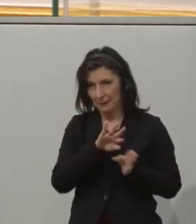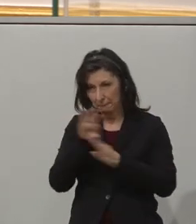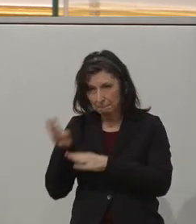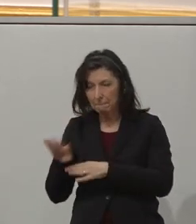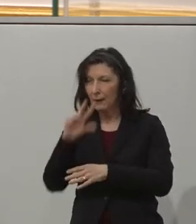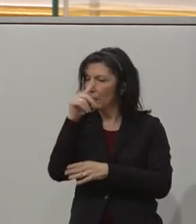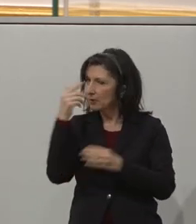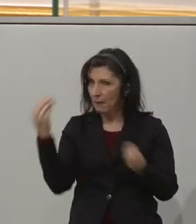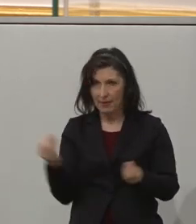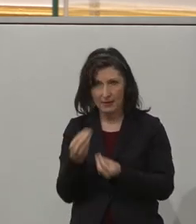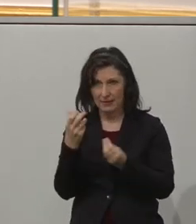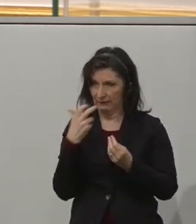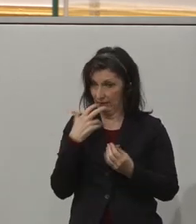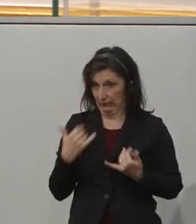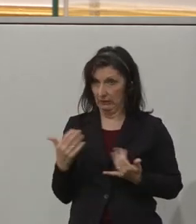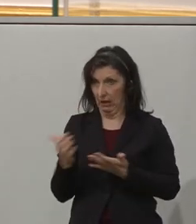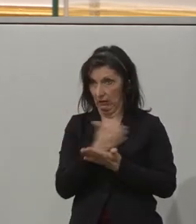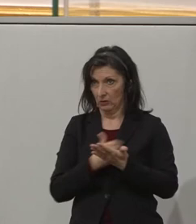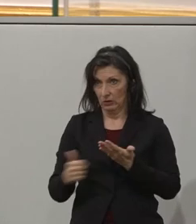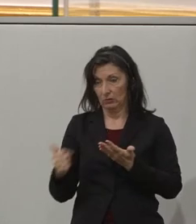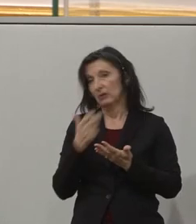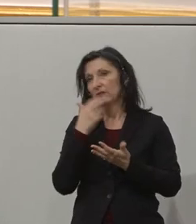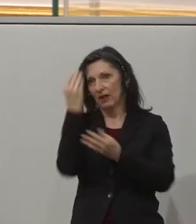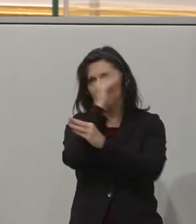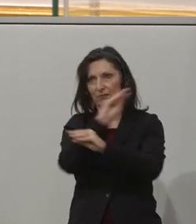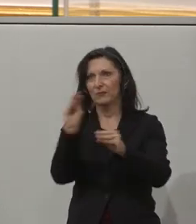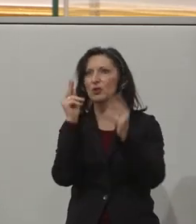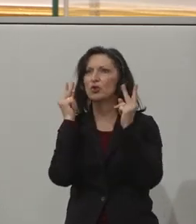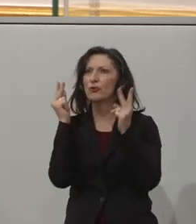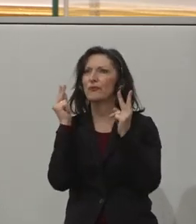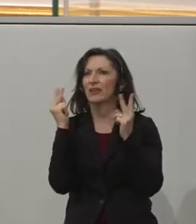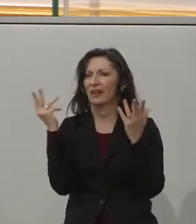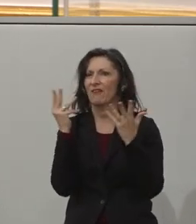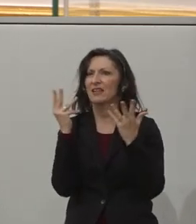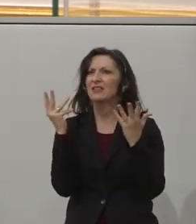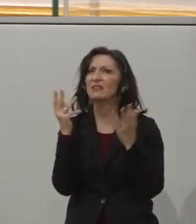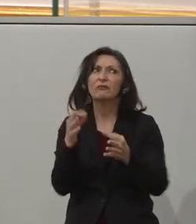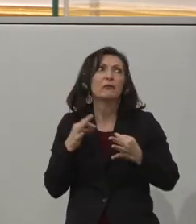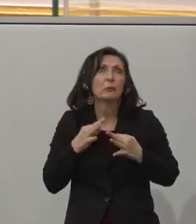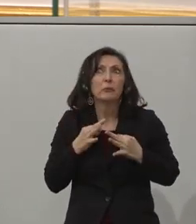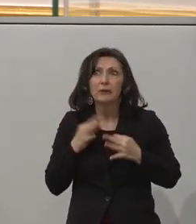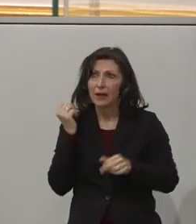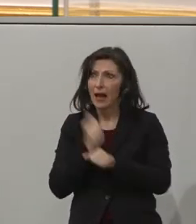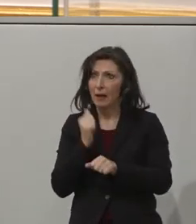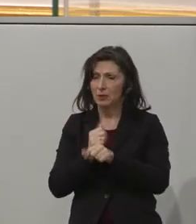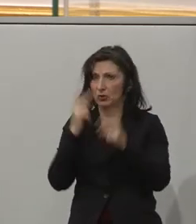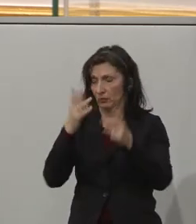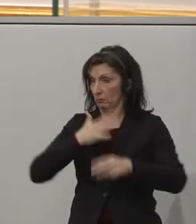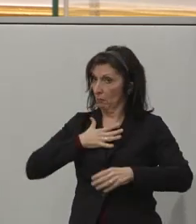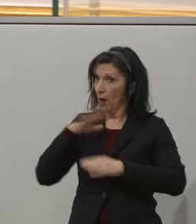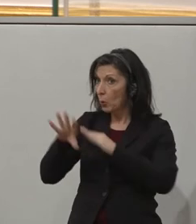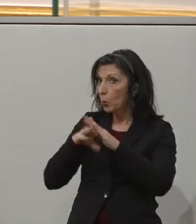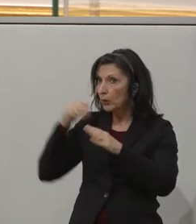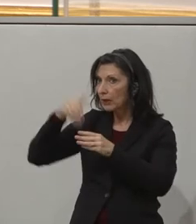ich eben auch hier nützen möchte, ist, dass ich darauf hinweise, wie wichtig Arbeit auch für mich ist. Also bei uns im Unternehmen sind